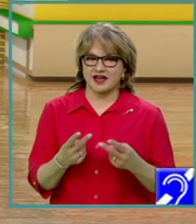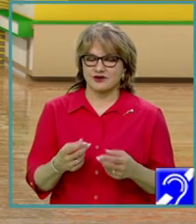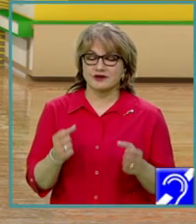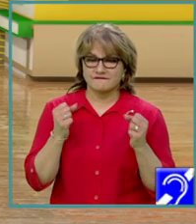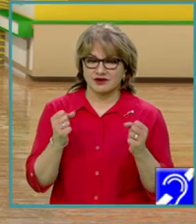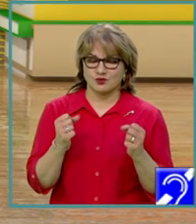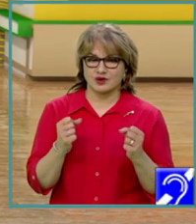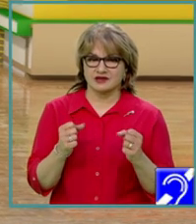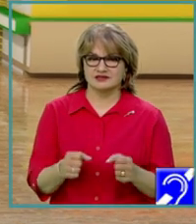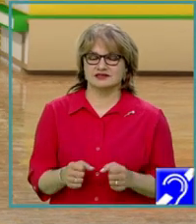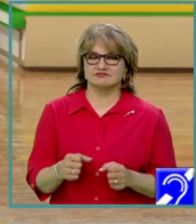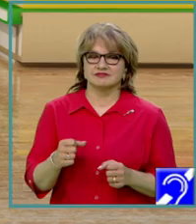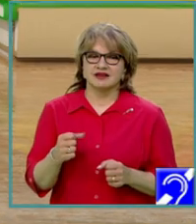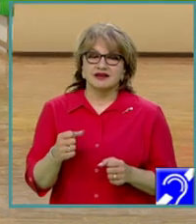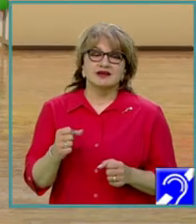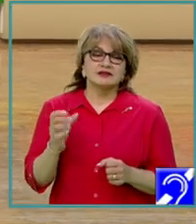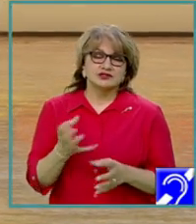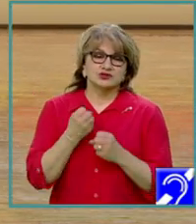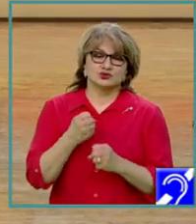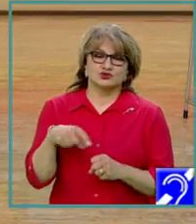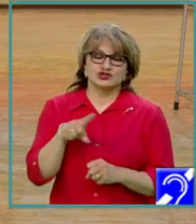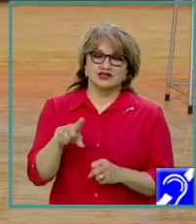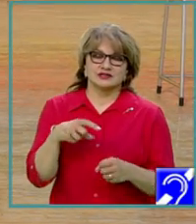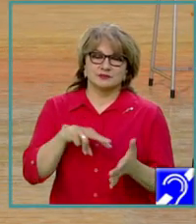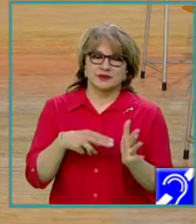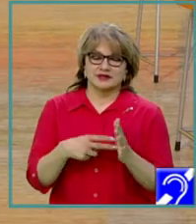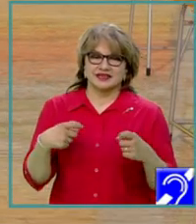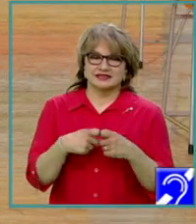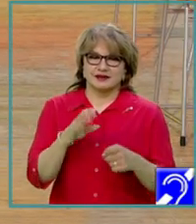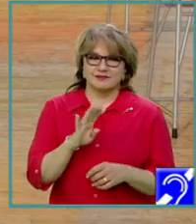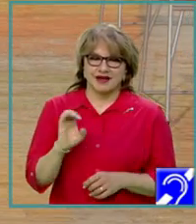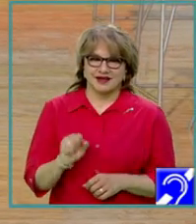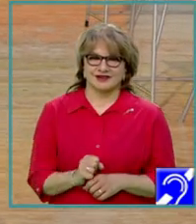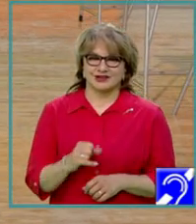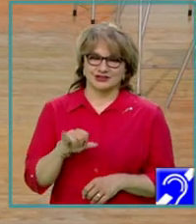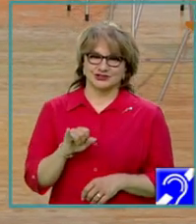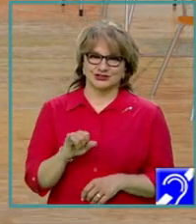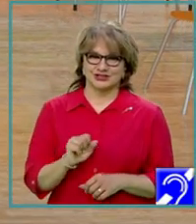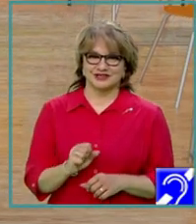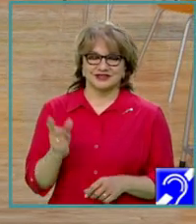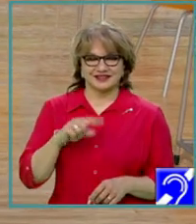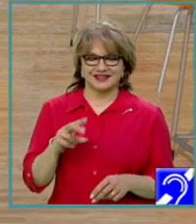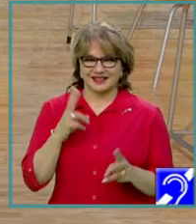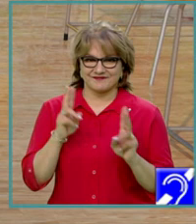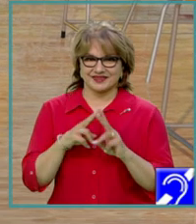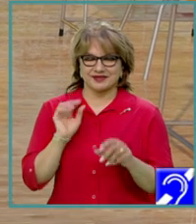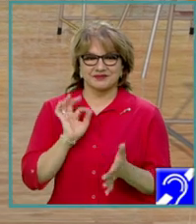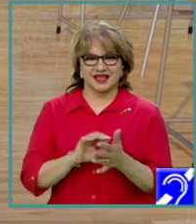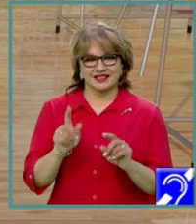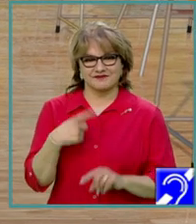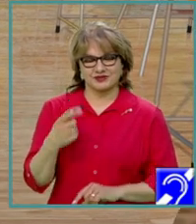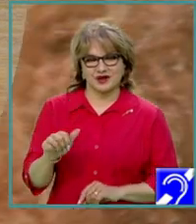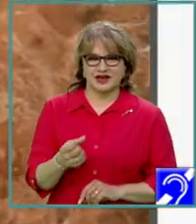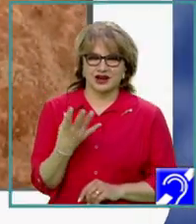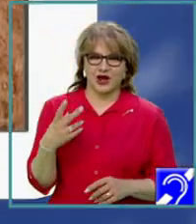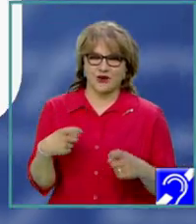succes în pregătirea pentru examenul național de bacalaureat și ne vedem data viitoare cu o